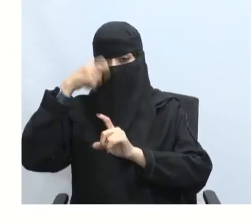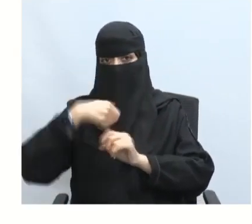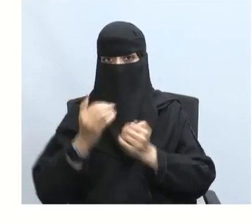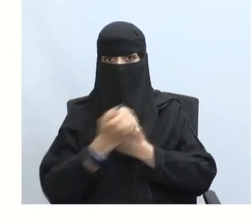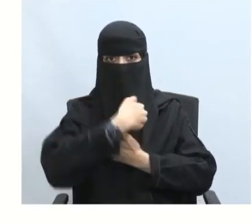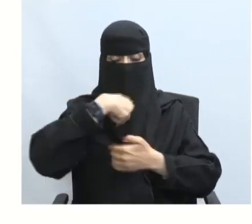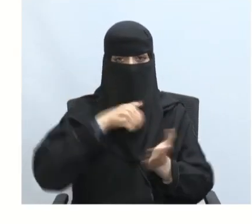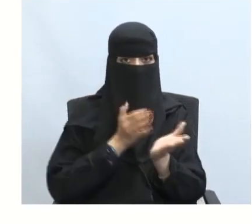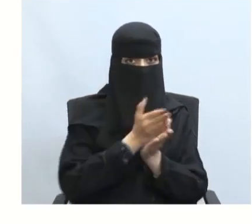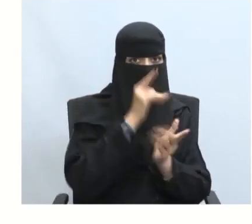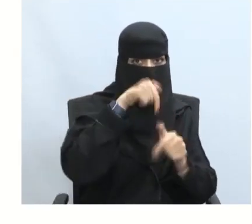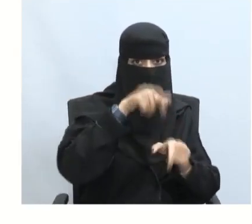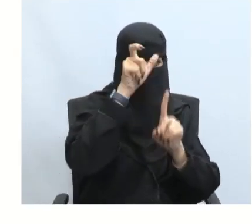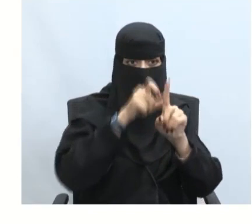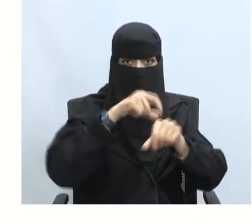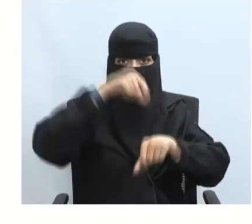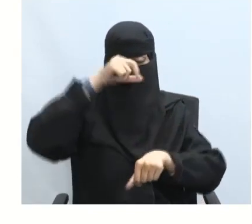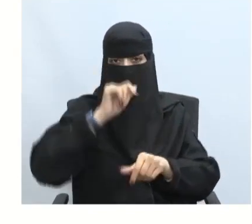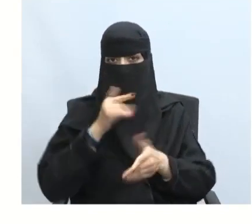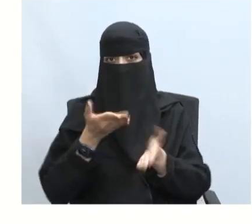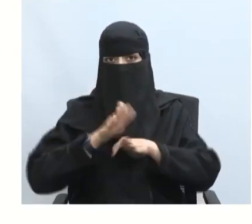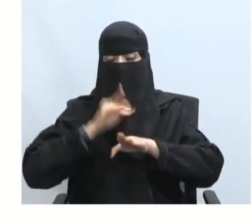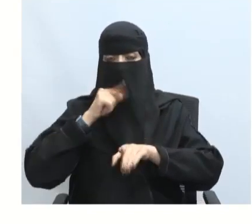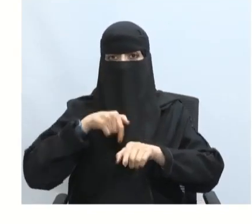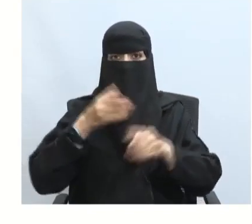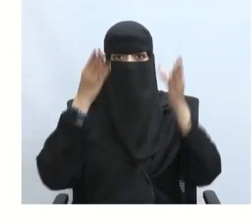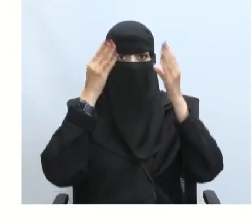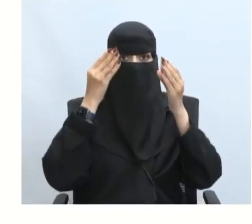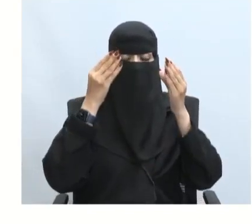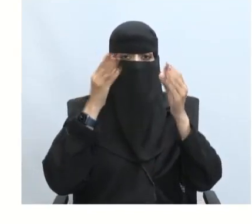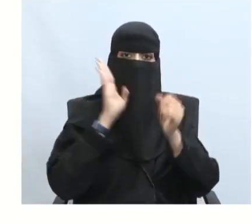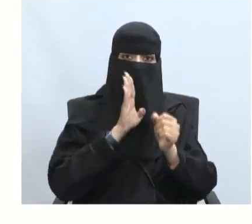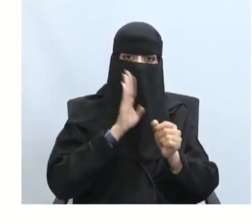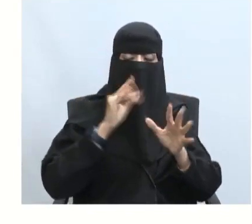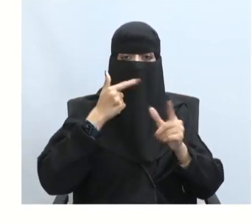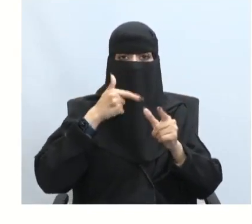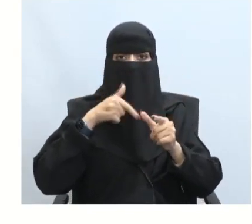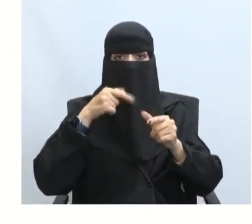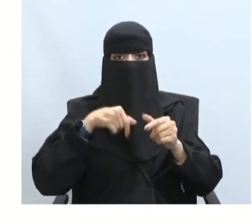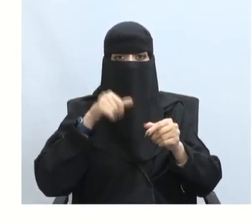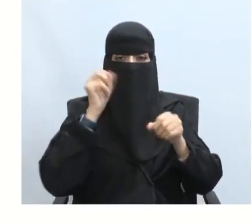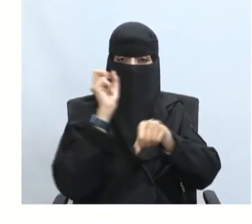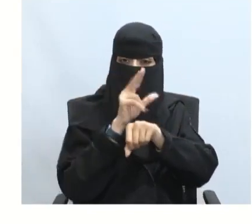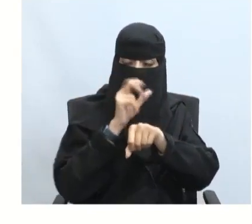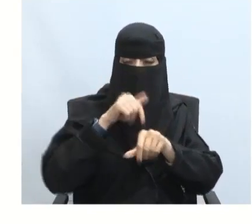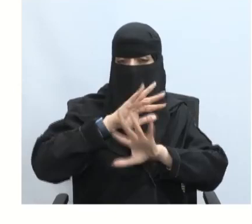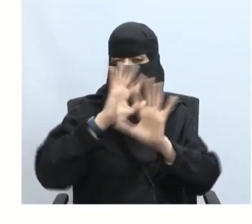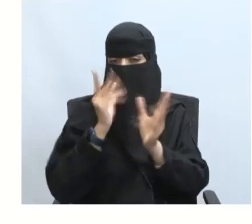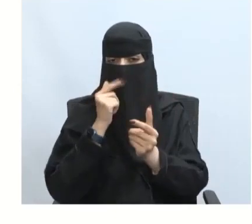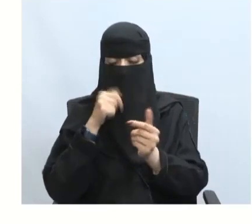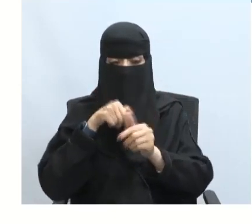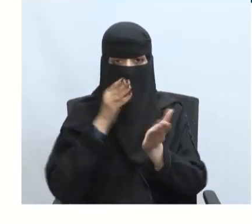والسلوكية للناس وعلى التعليم وعلى سائر أوجه الحياة المدنية